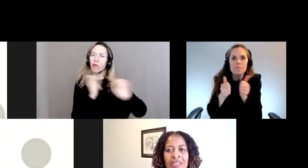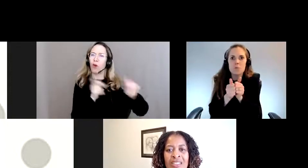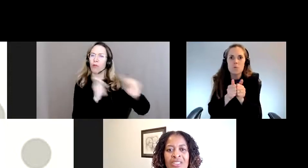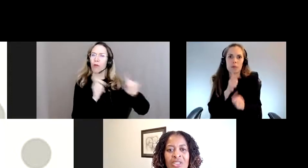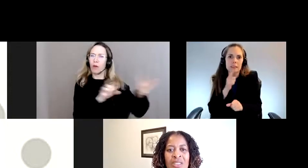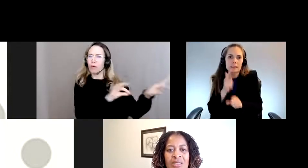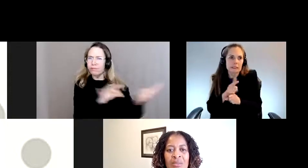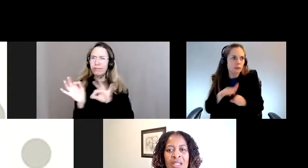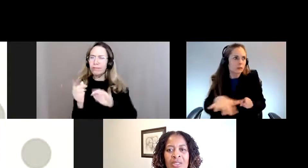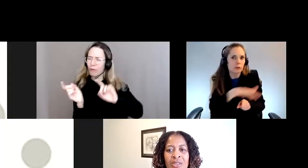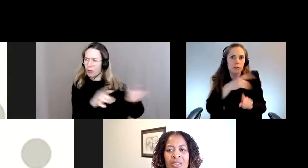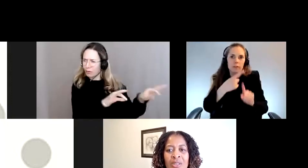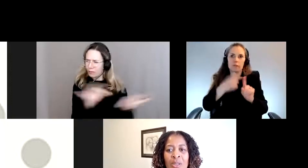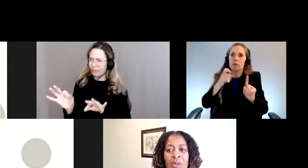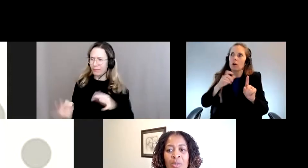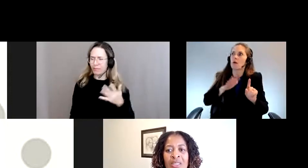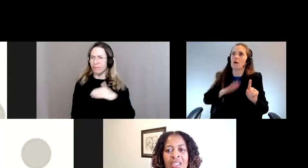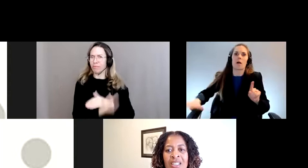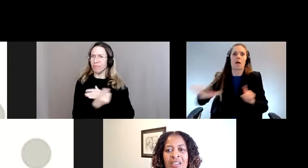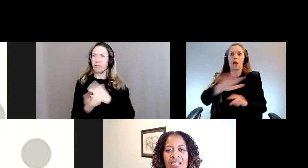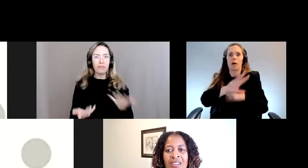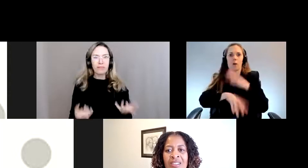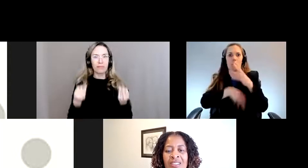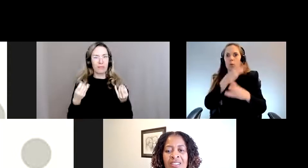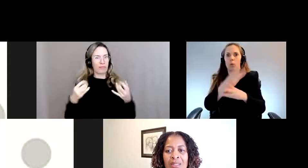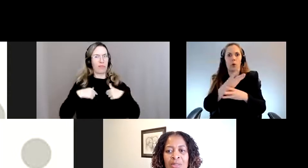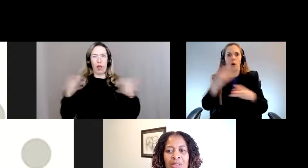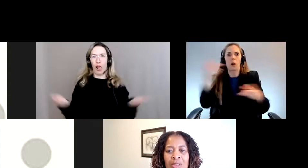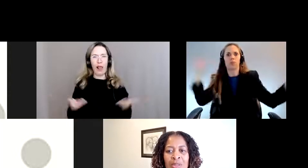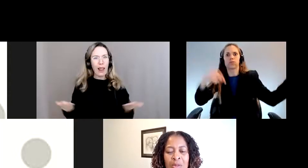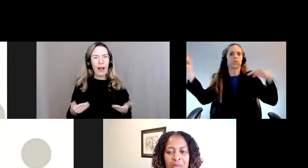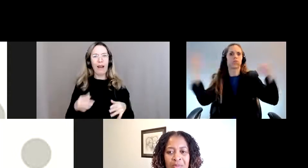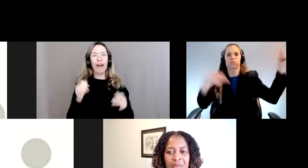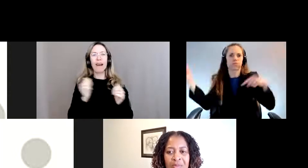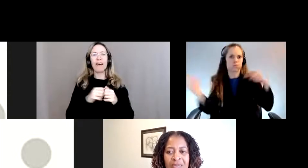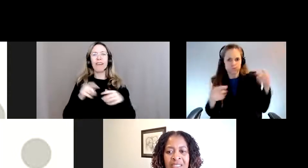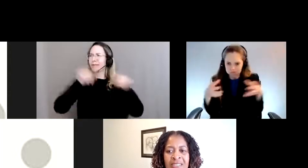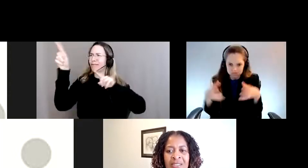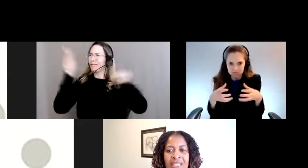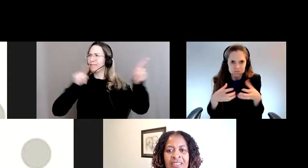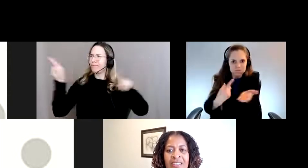présente avec mes soeurs de partout